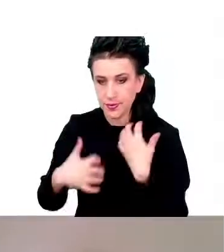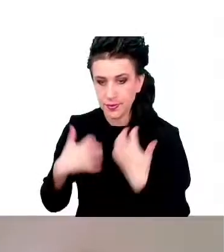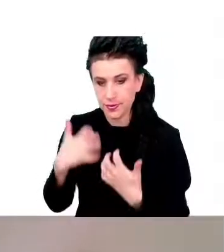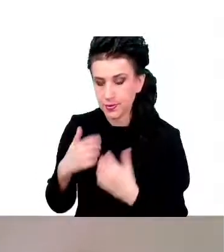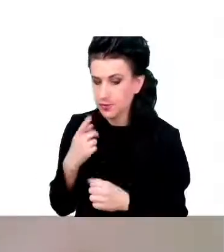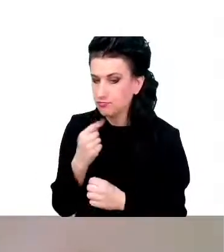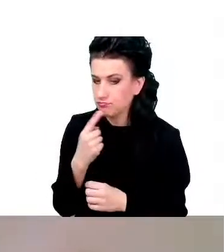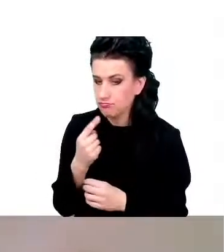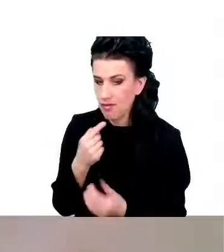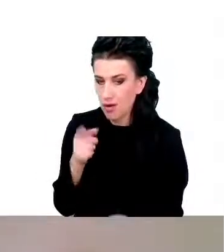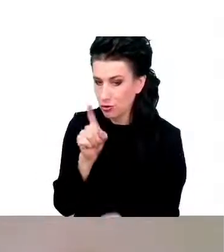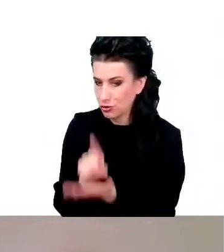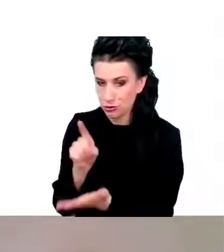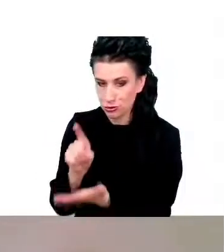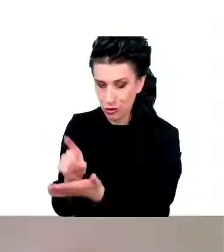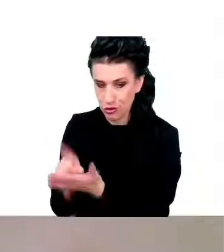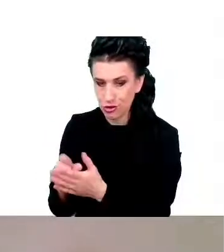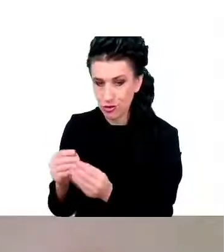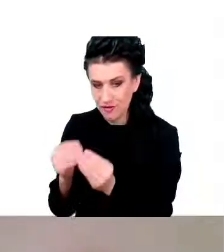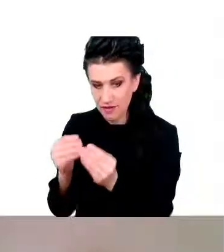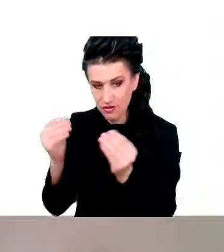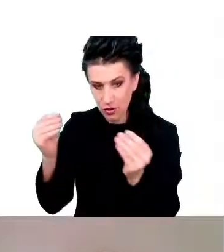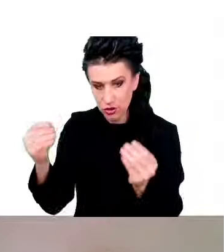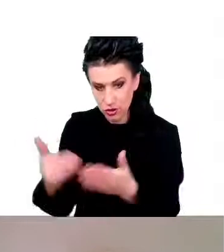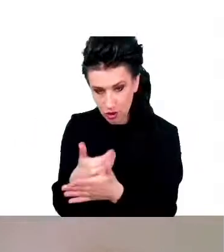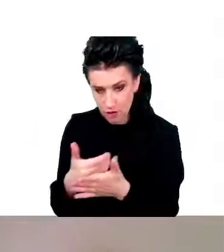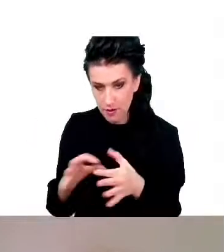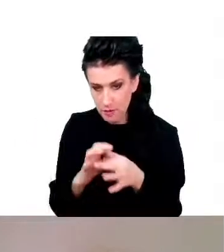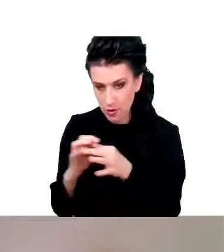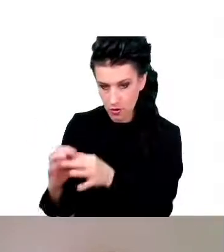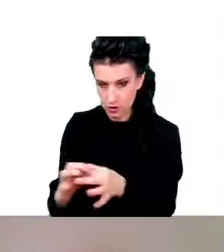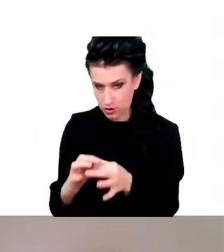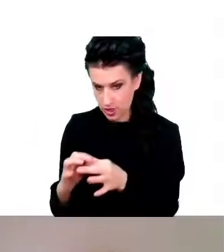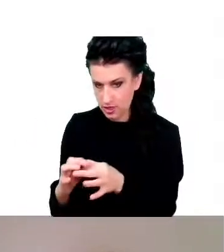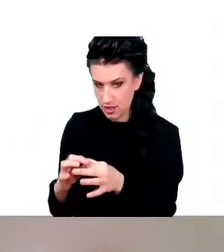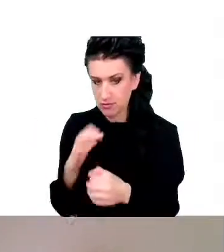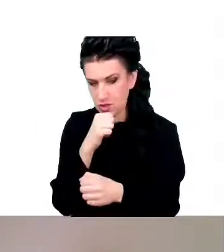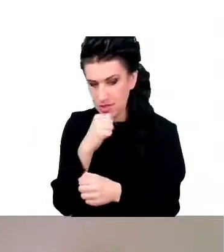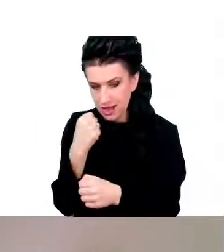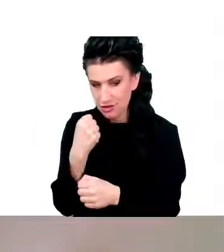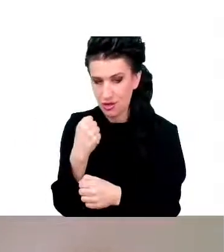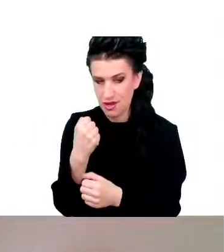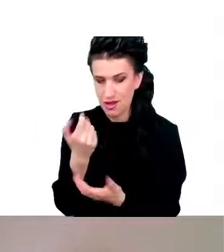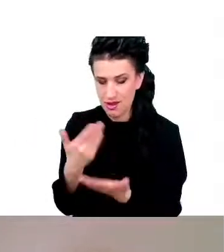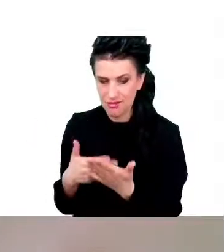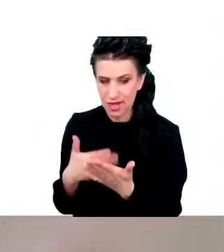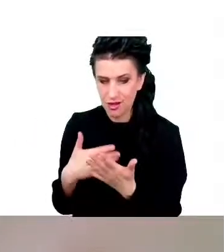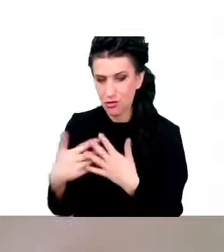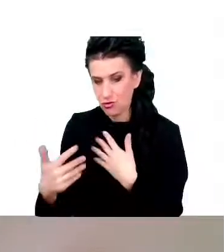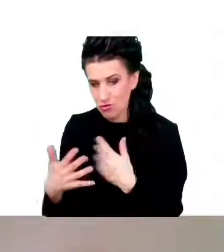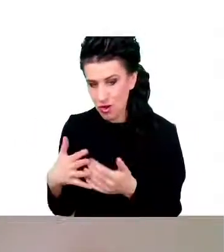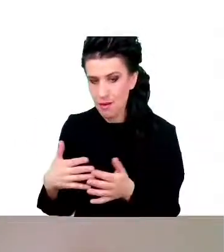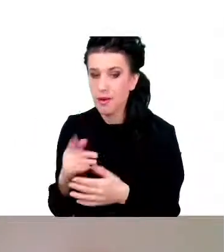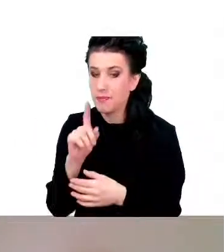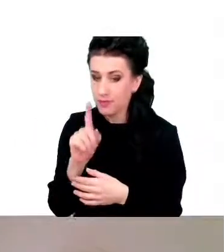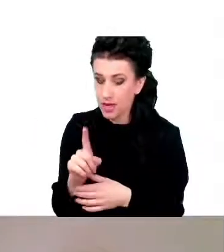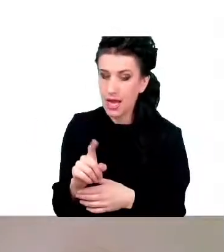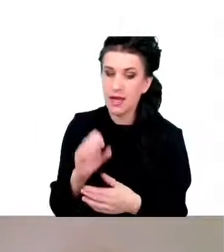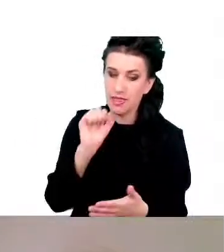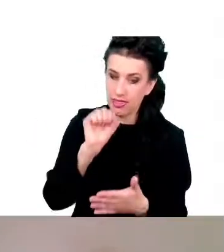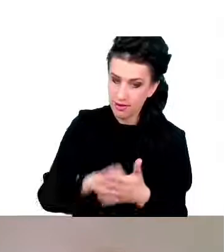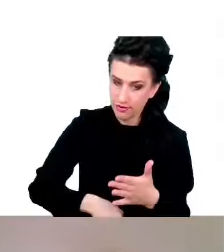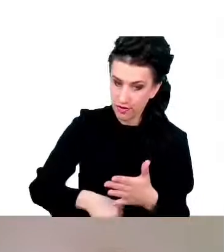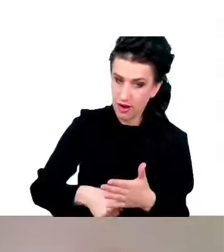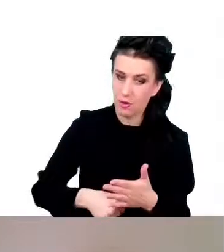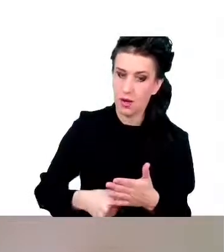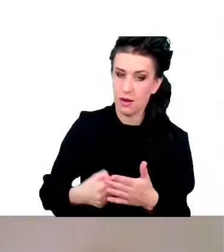natomiast ilość połączeń takich trwałych jest coraz większa i te